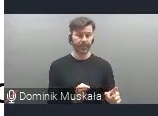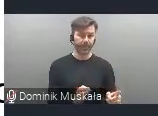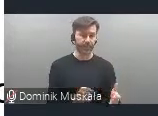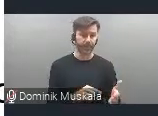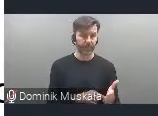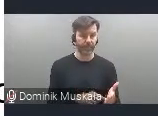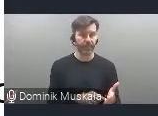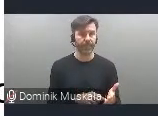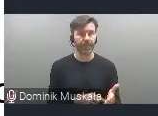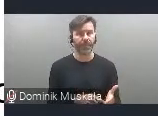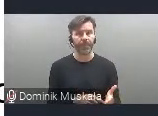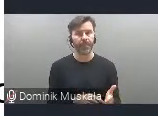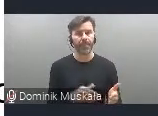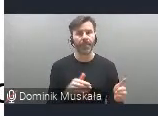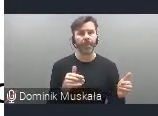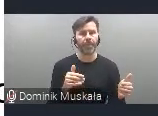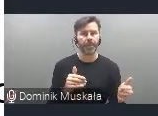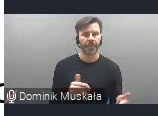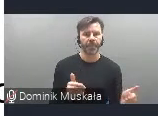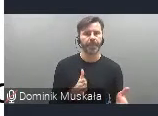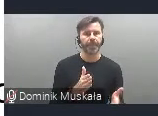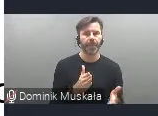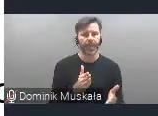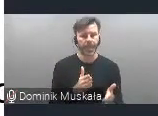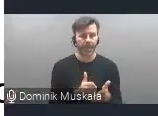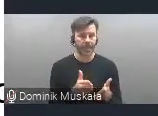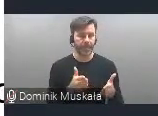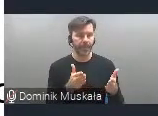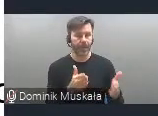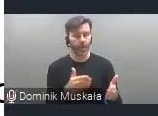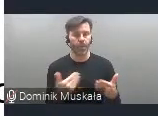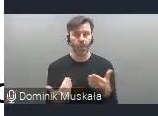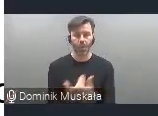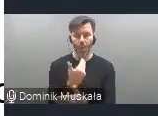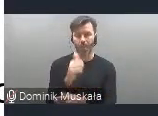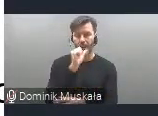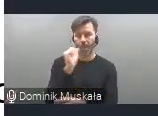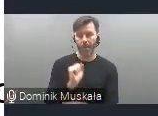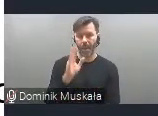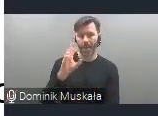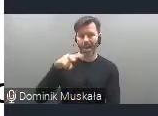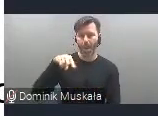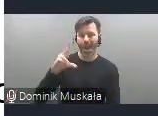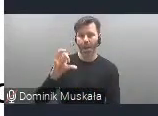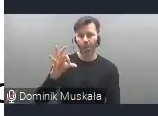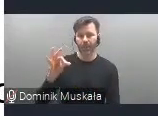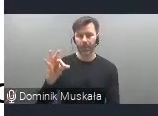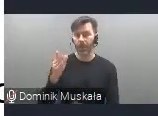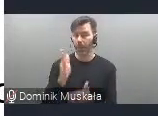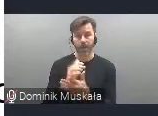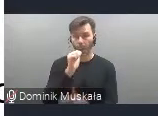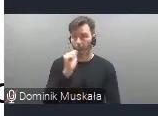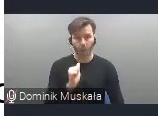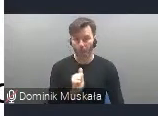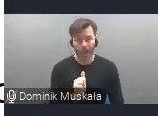kolonialne czy kolonialnego, czy listetystycznego, bo Nowy Europejski Bauhaus wbrew swojej nazwie nie ma dotyczyć tylko Europy,